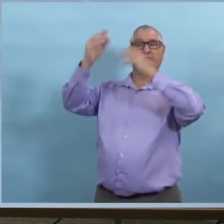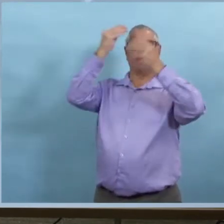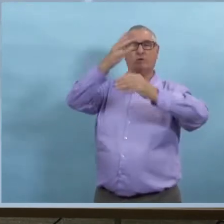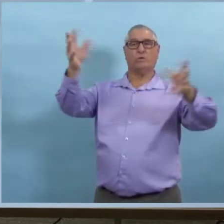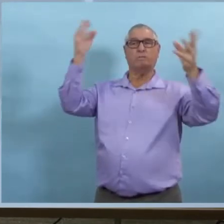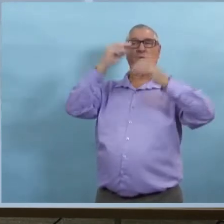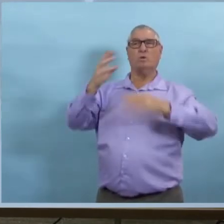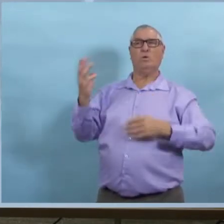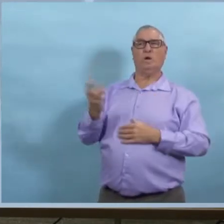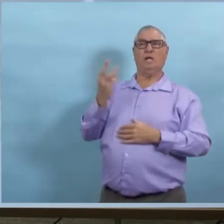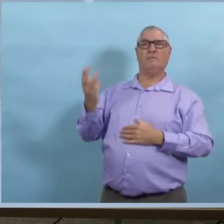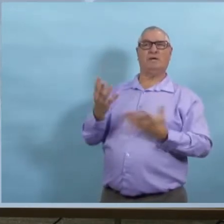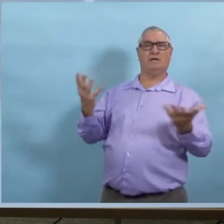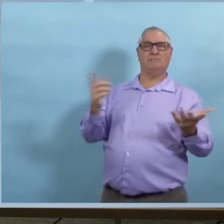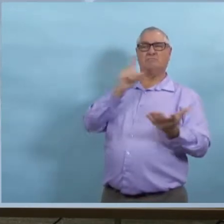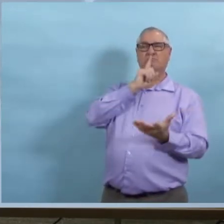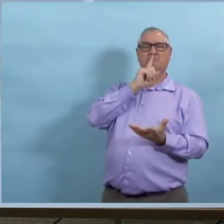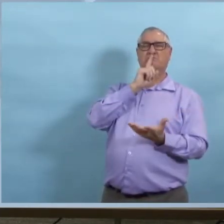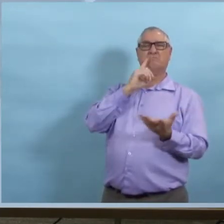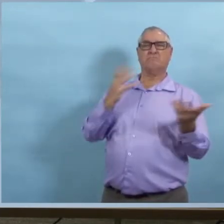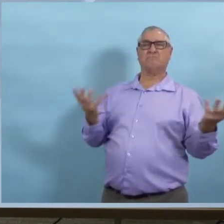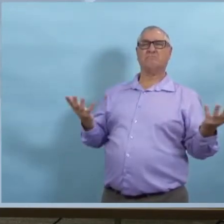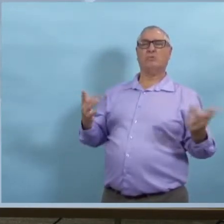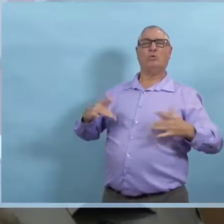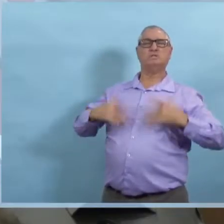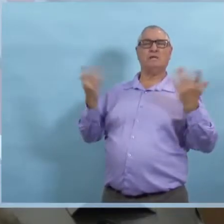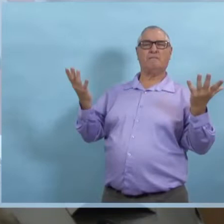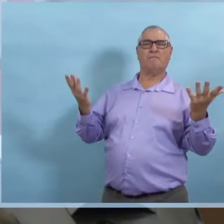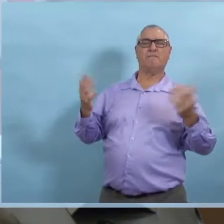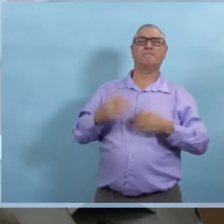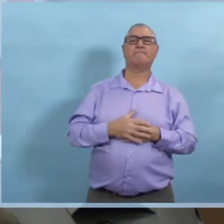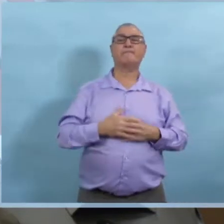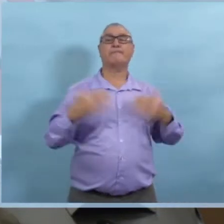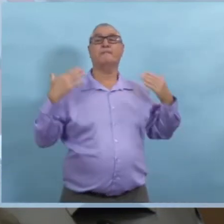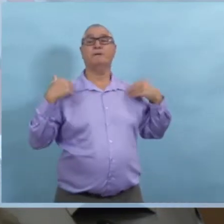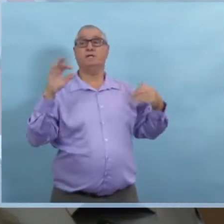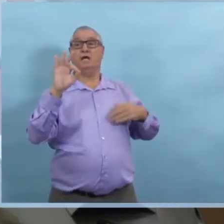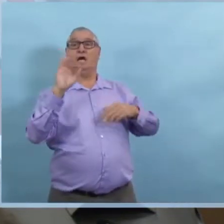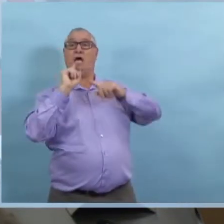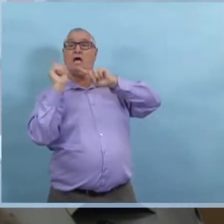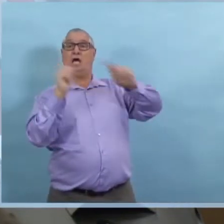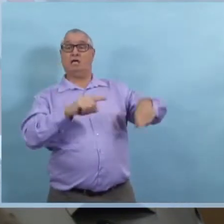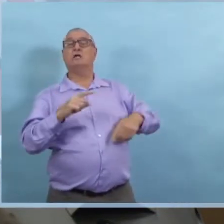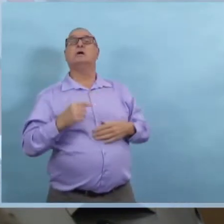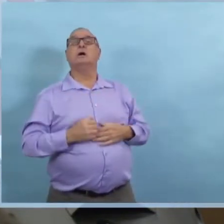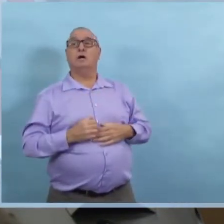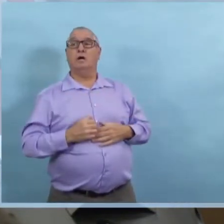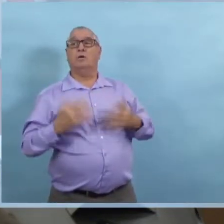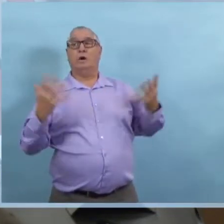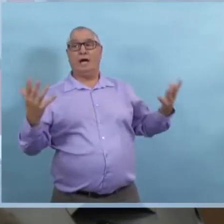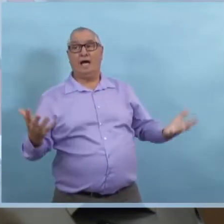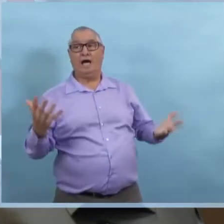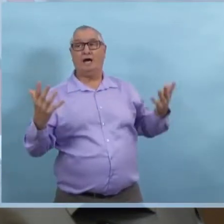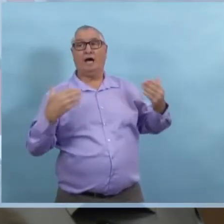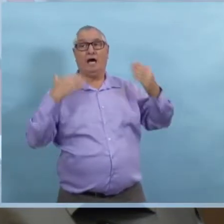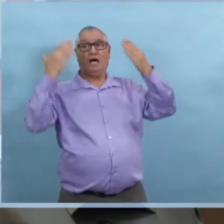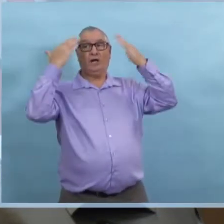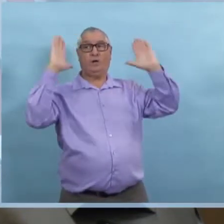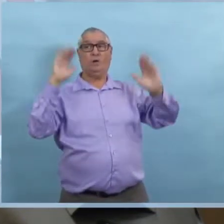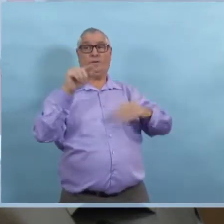Winnipeg. Est-ce qu'il y une raison pour laquelle on ne fait pas ça à Winnipeg ? Pourquoi est qu'on n'a pas ces gros babillards, ces grands panneaux d'affichage ?